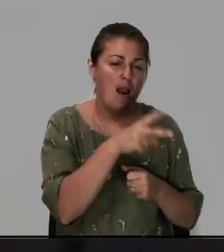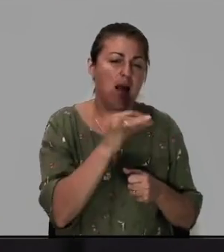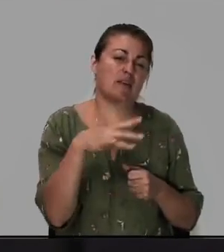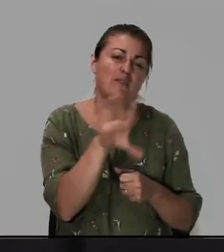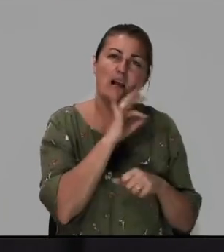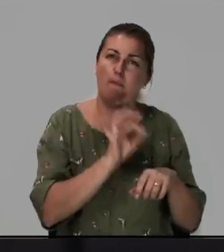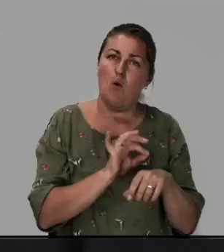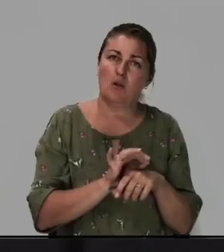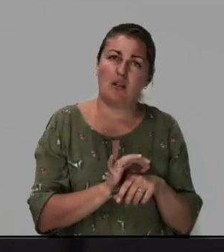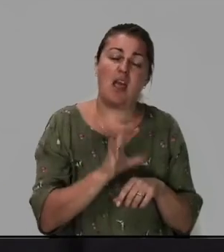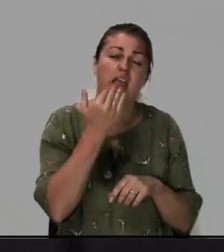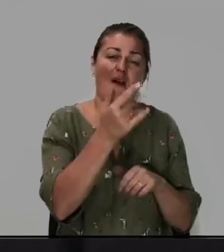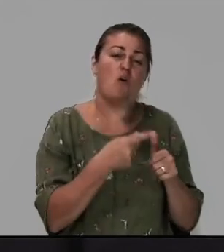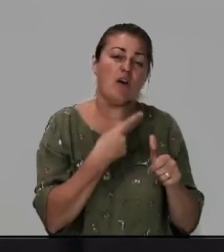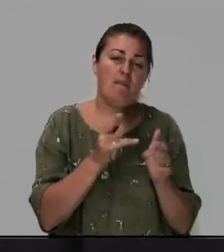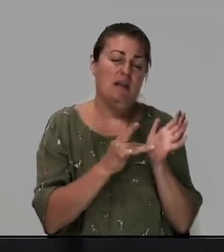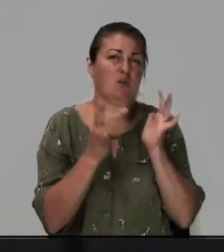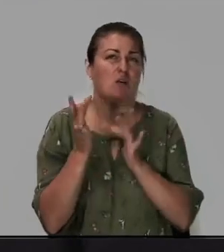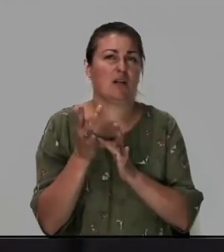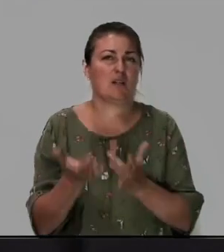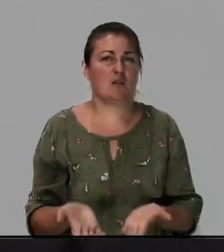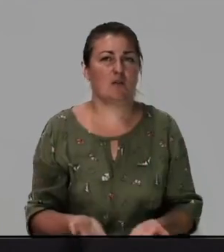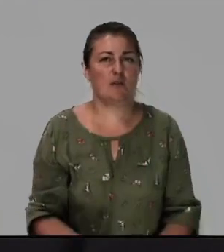Его имя Иисус Христос